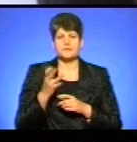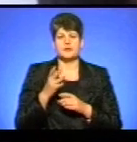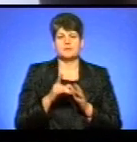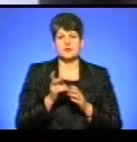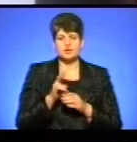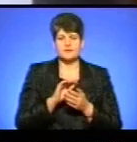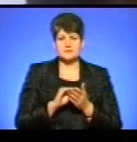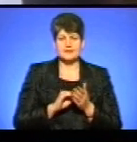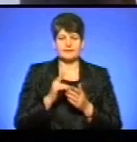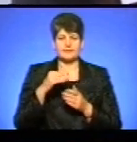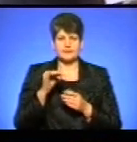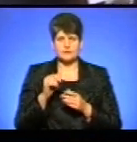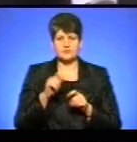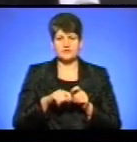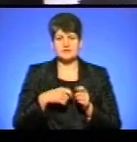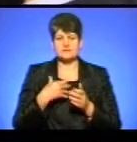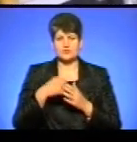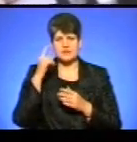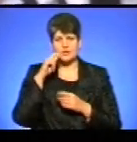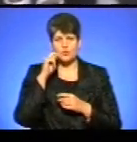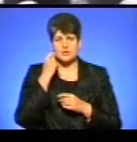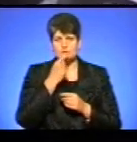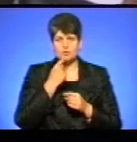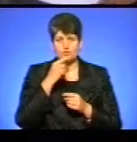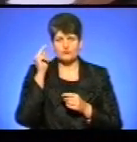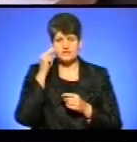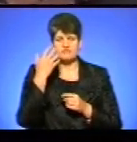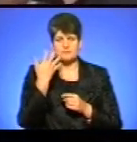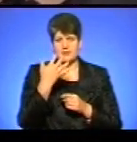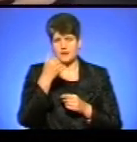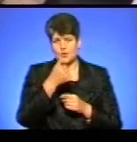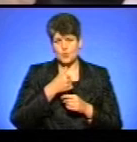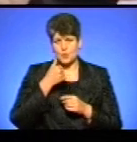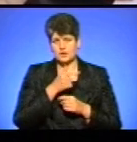щоб перевірити свої знання з української мови, яку вчить 5 років.